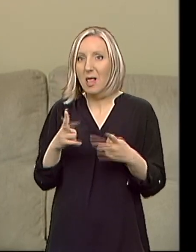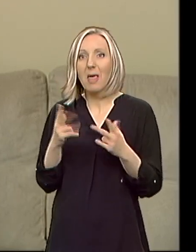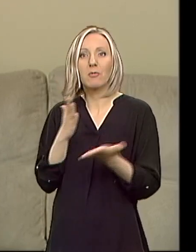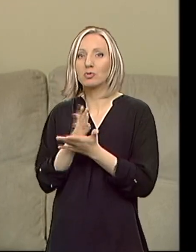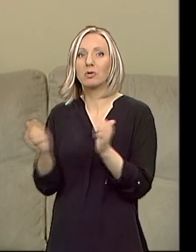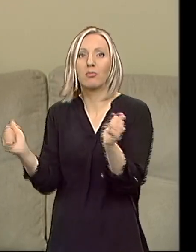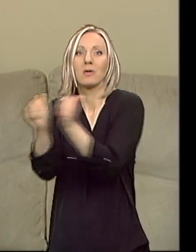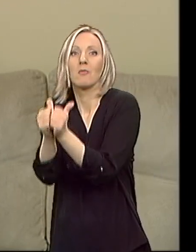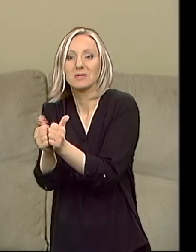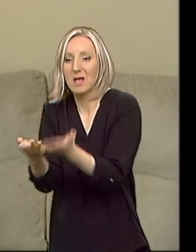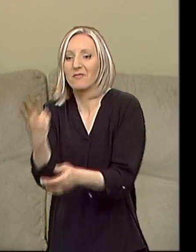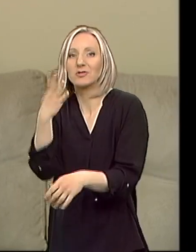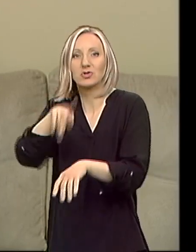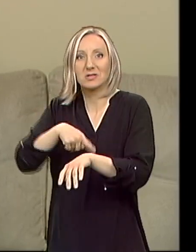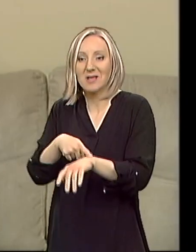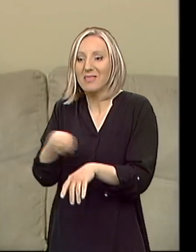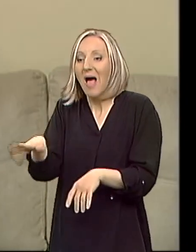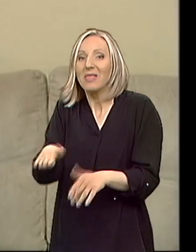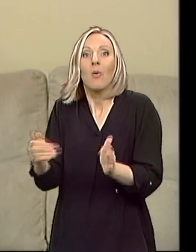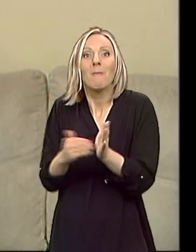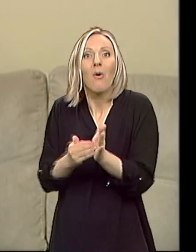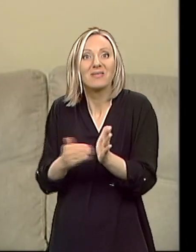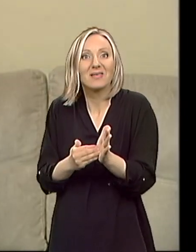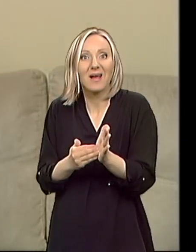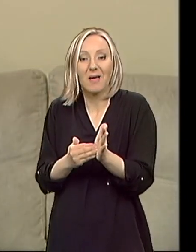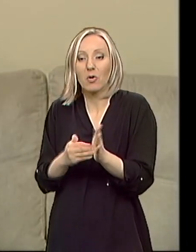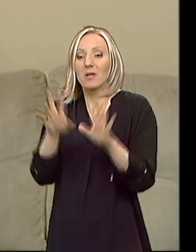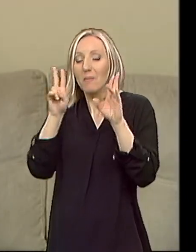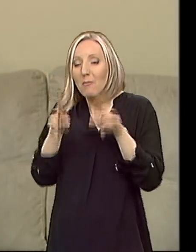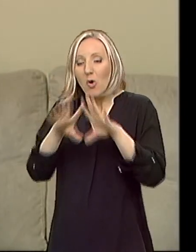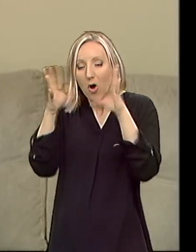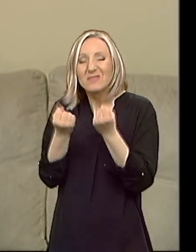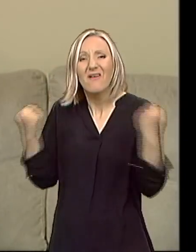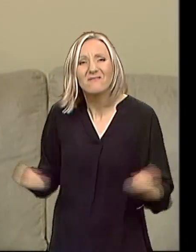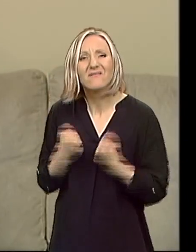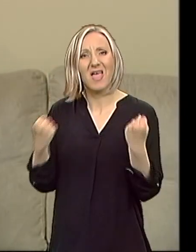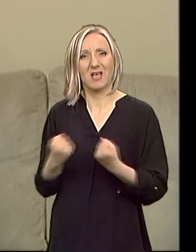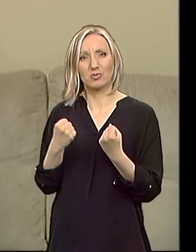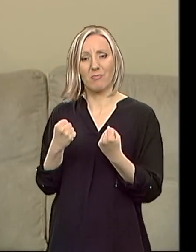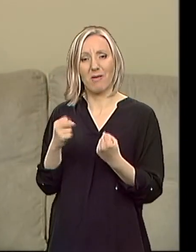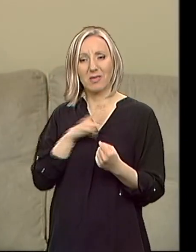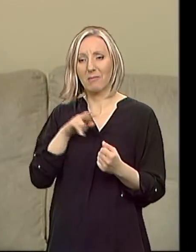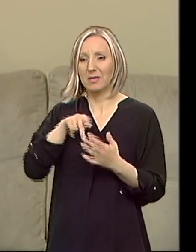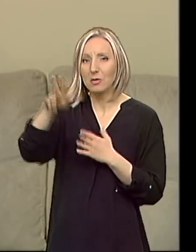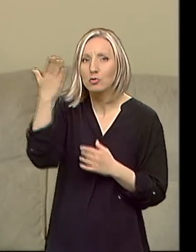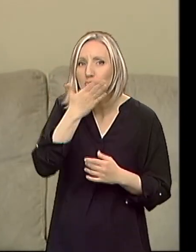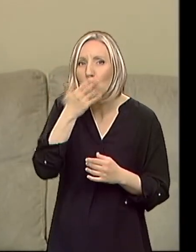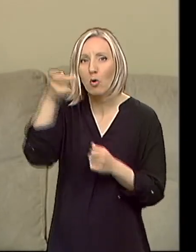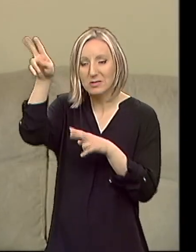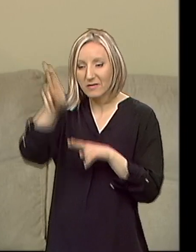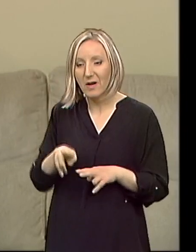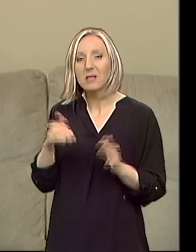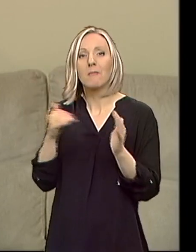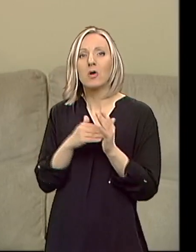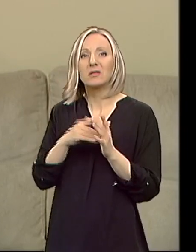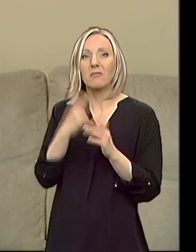časa, a njemu je to neophodno. Da bi mogo sve te vežbe da odradi kako treba, da bi mogo u školu da ode kako treba, potrebno da neko bude non